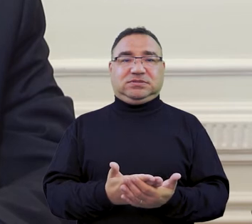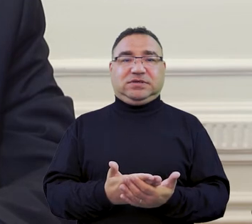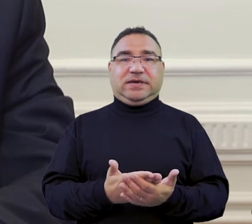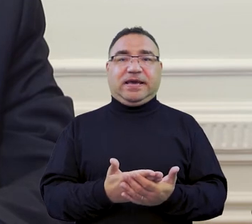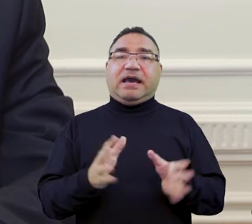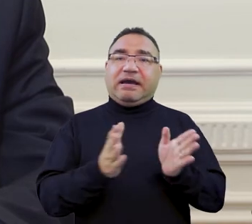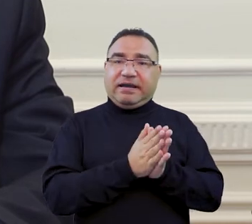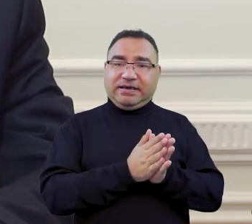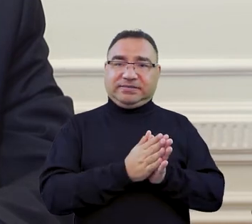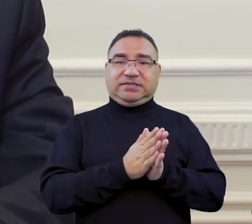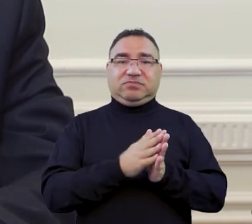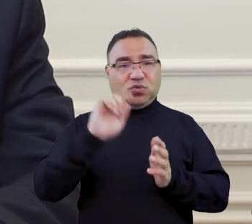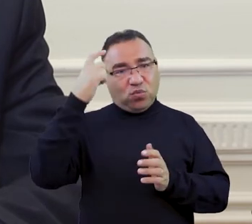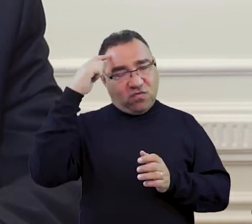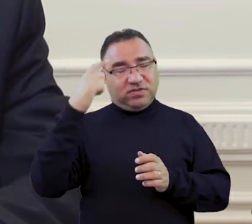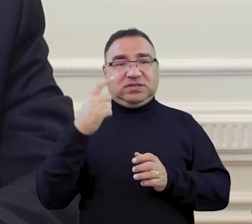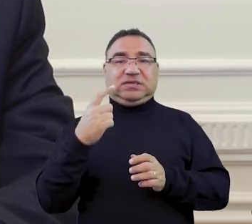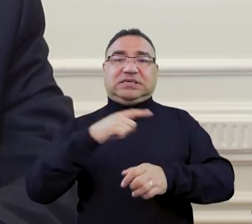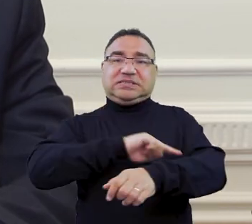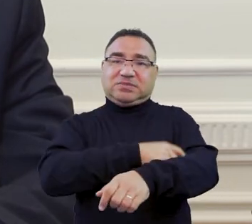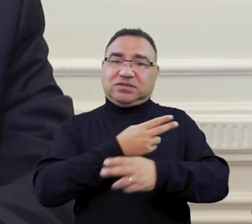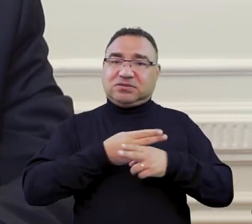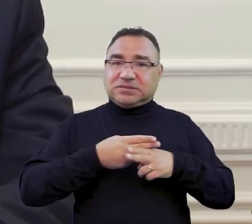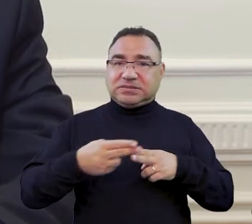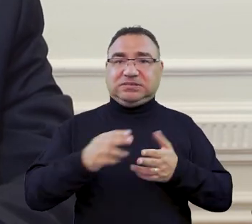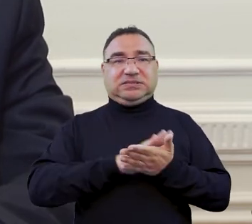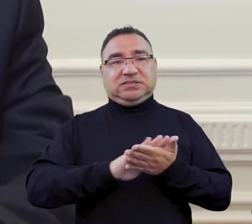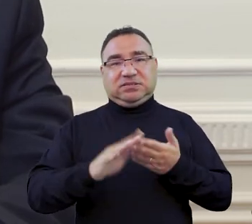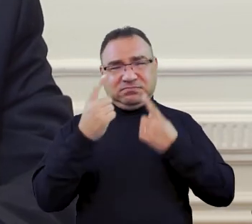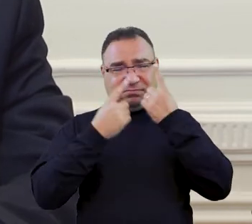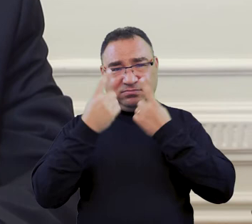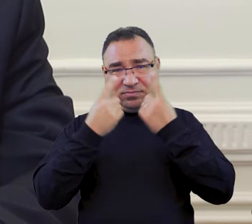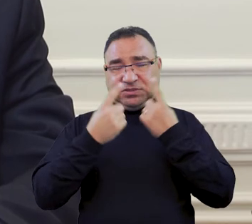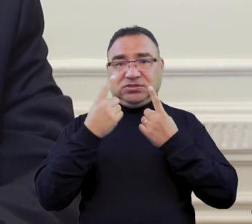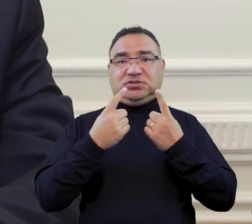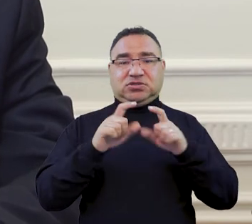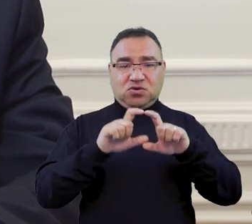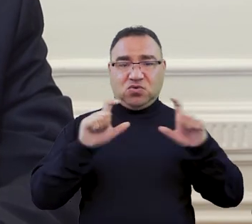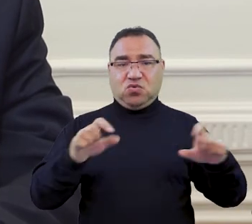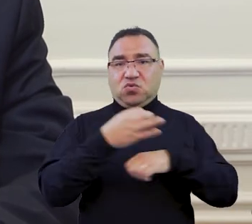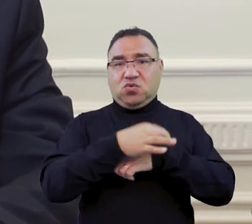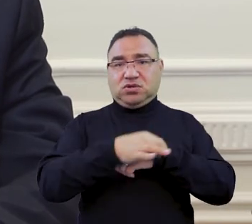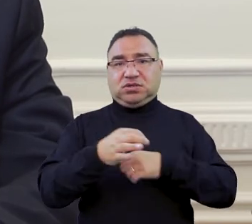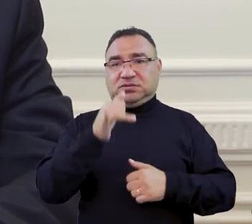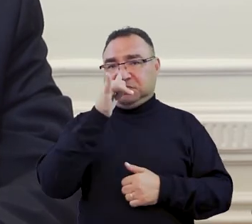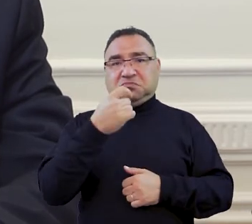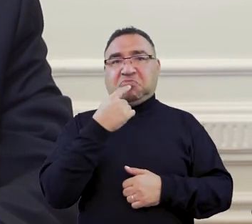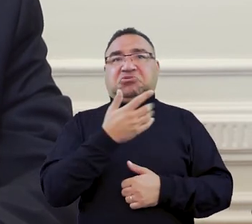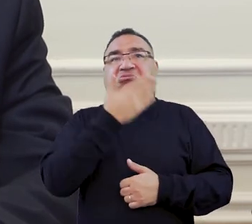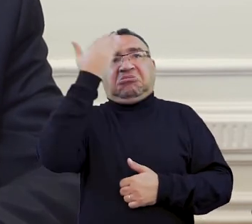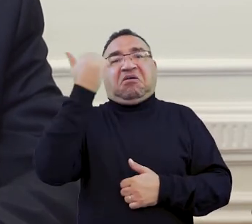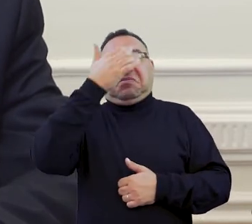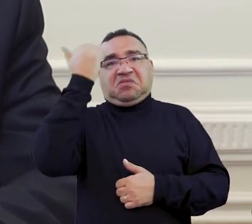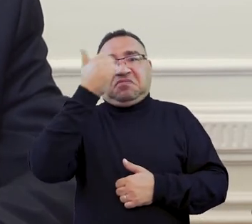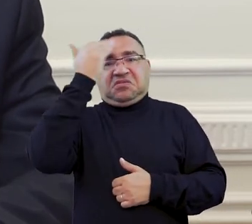Głównym Inspektorem Sanitarnym i na pewno władze żadnej uczelni nie mogą powiedzieć, że nie mają